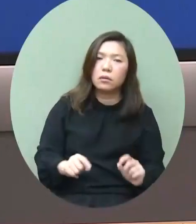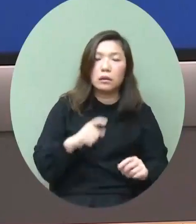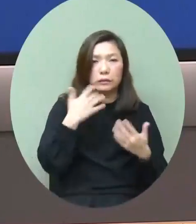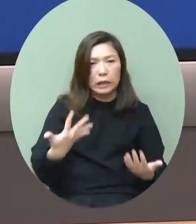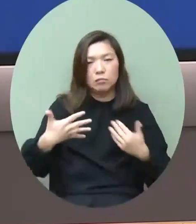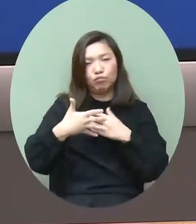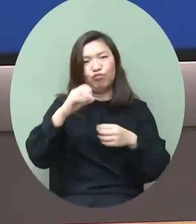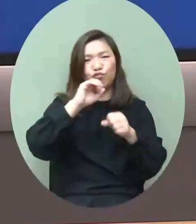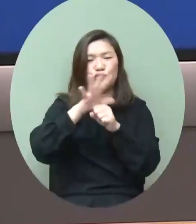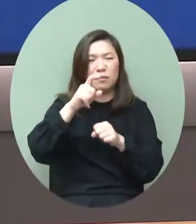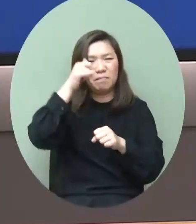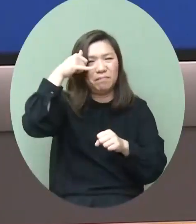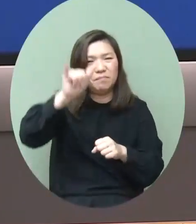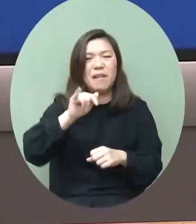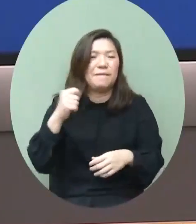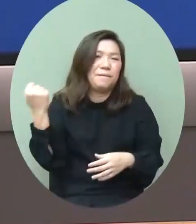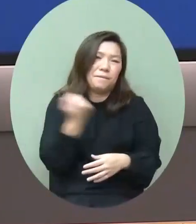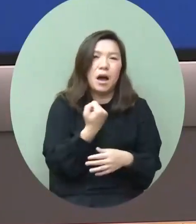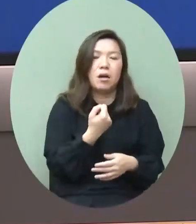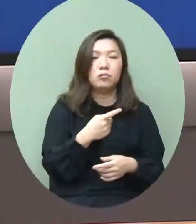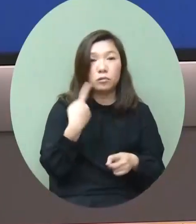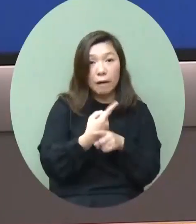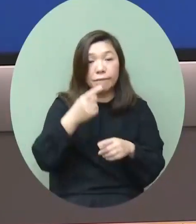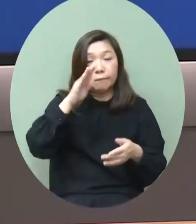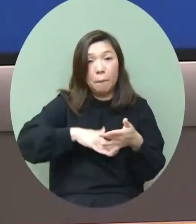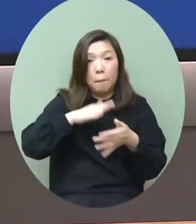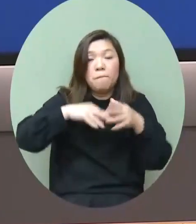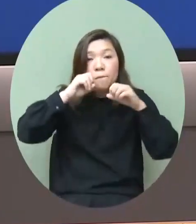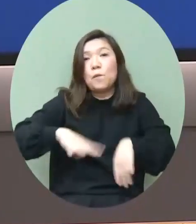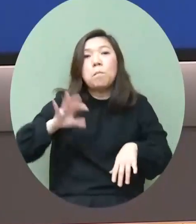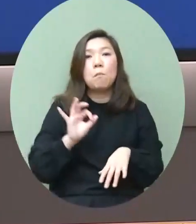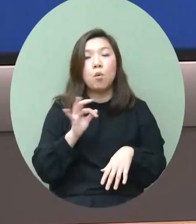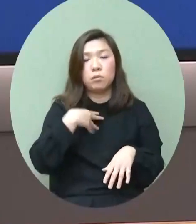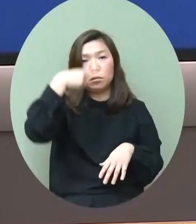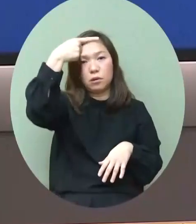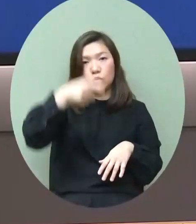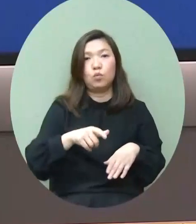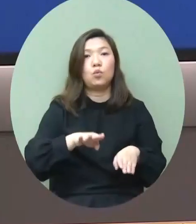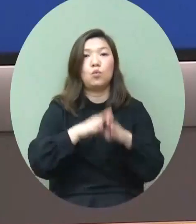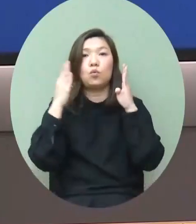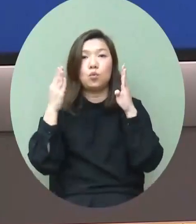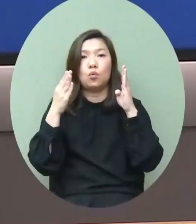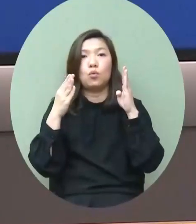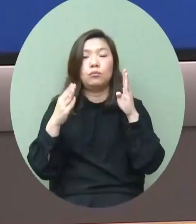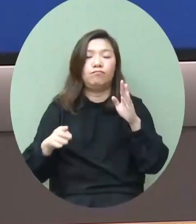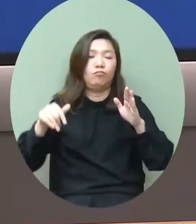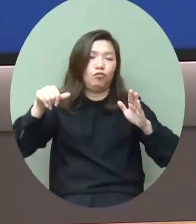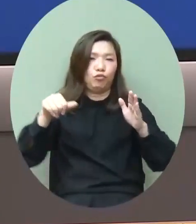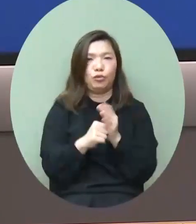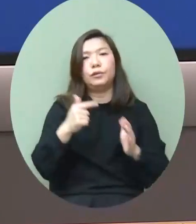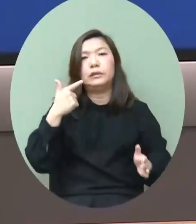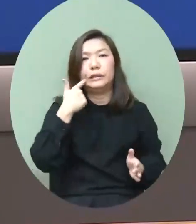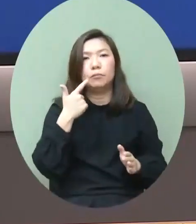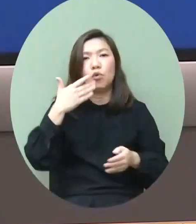急很慢但我們都從不鬆懈我們從1月開始已經用到最嚴厲的